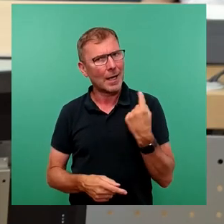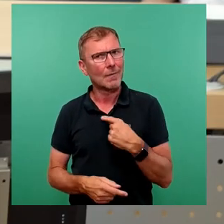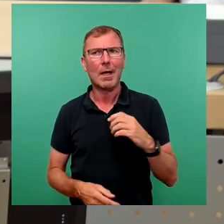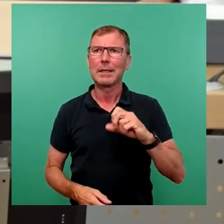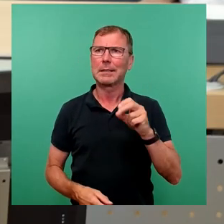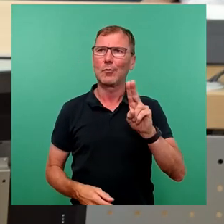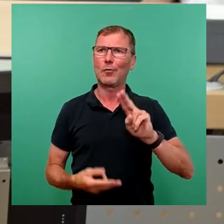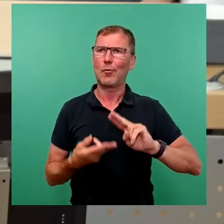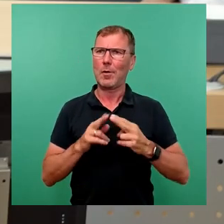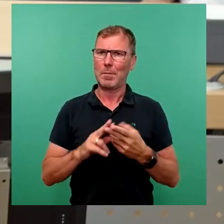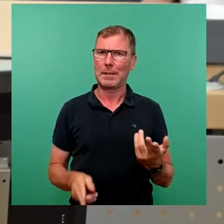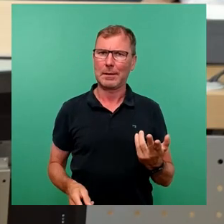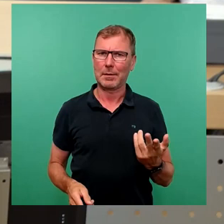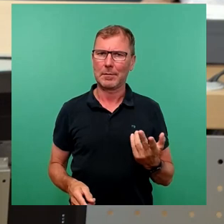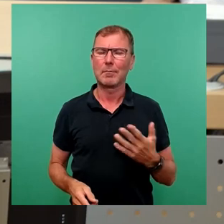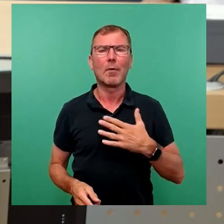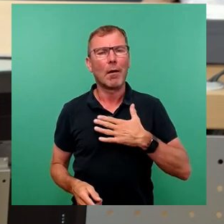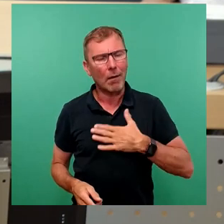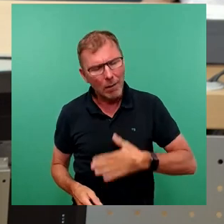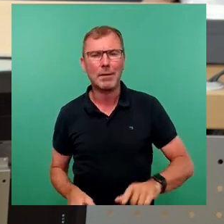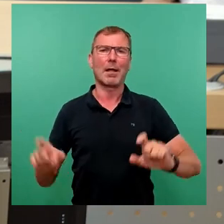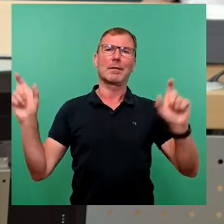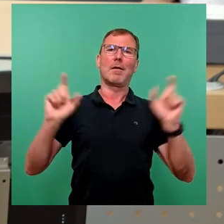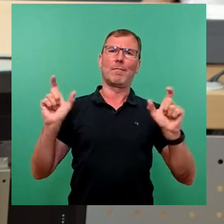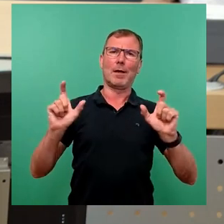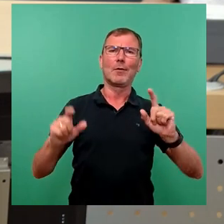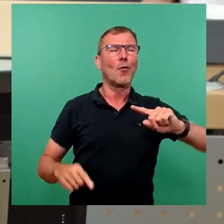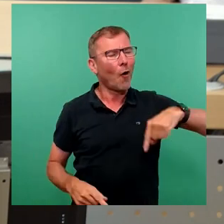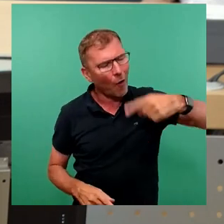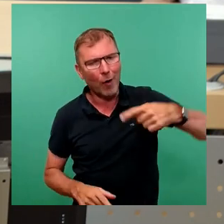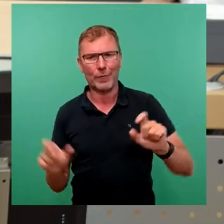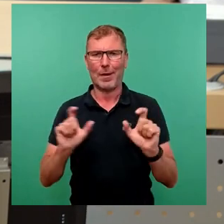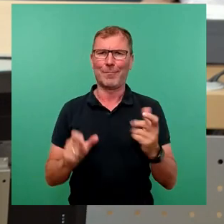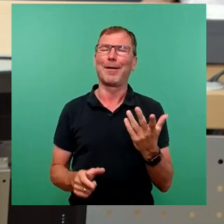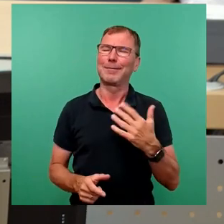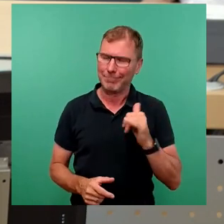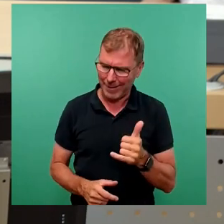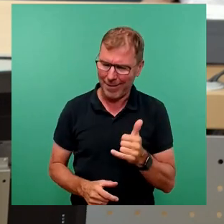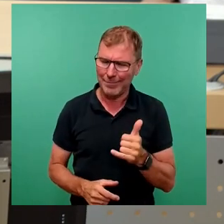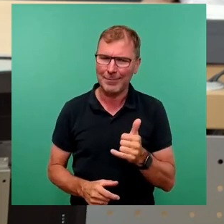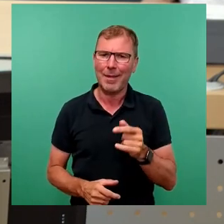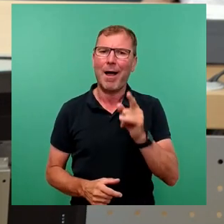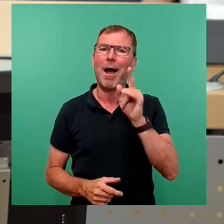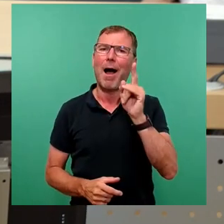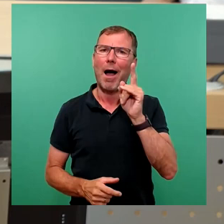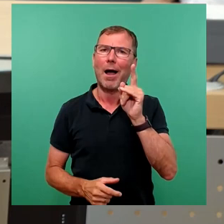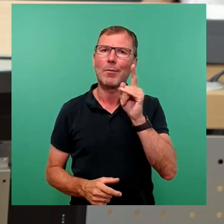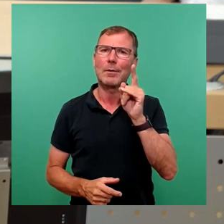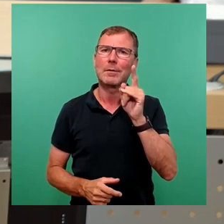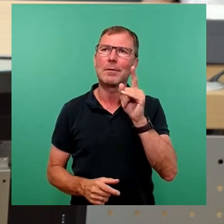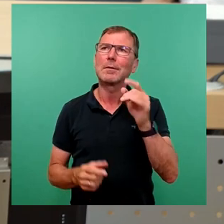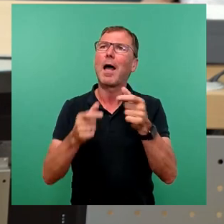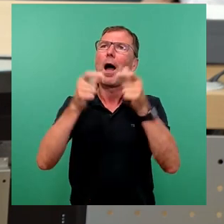-Mitglieder, wir feiern sehr gern und auch sehr oft. Aber die Rahmenbedingungen müssen stimmen.